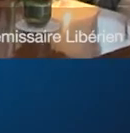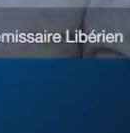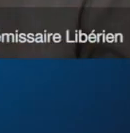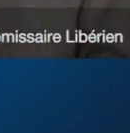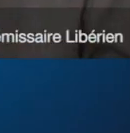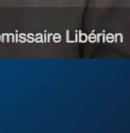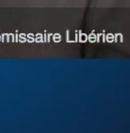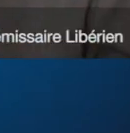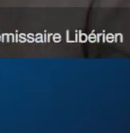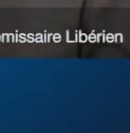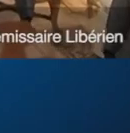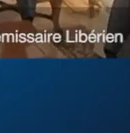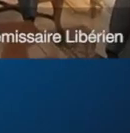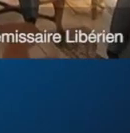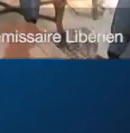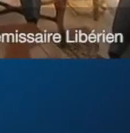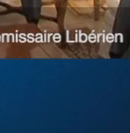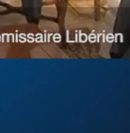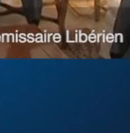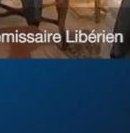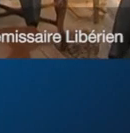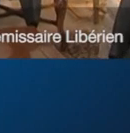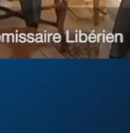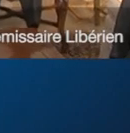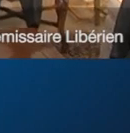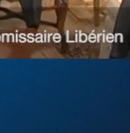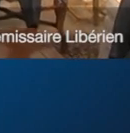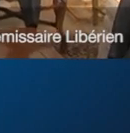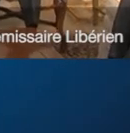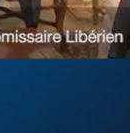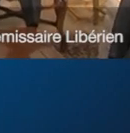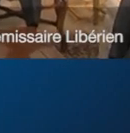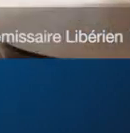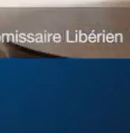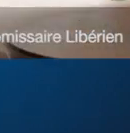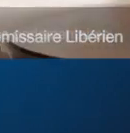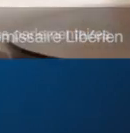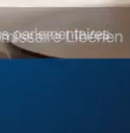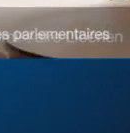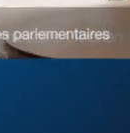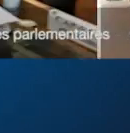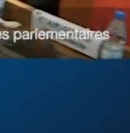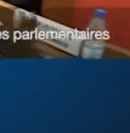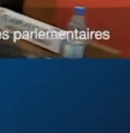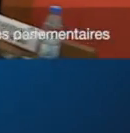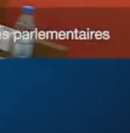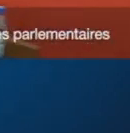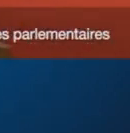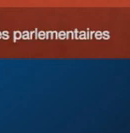venu transmettre au chef de l'État les vœux de pompe à rétablissement de la part de la présidente de l'Iberia, Hélène Johnson-Serlif.